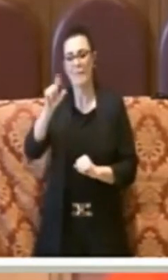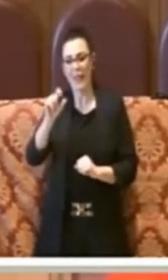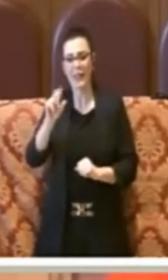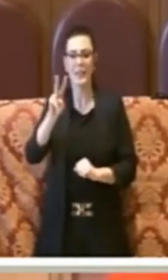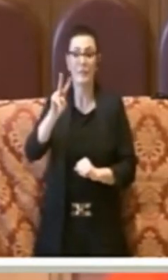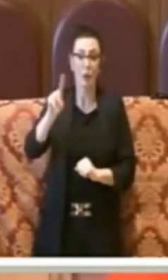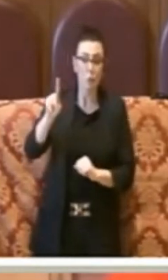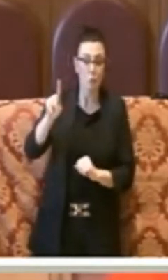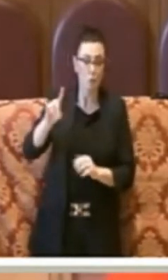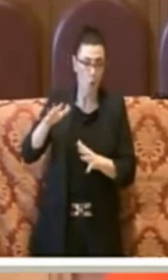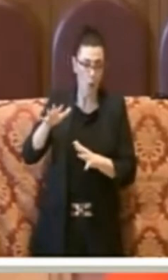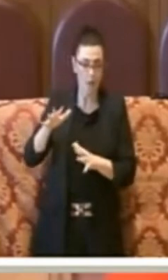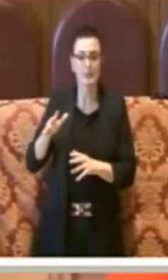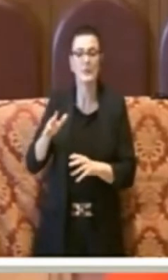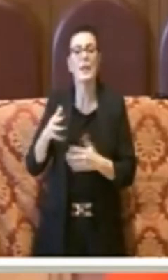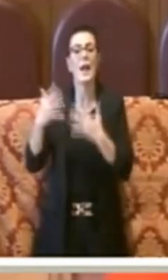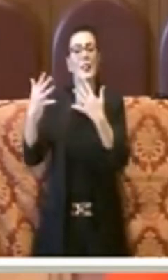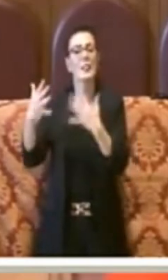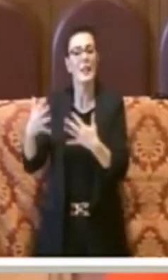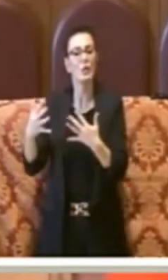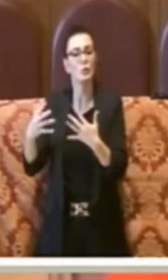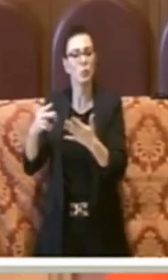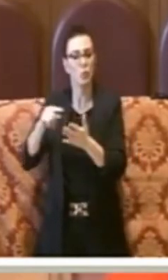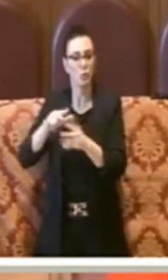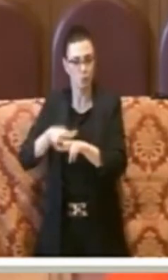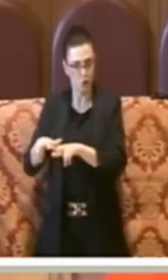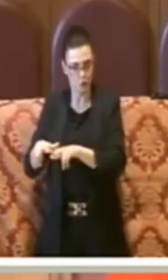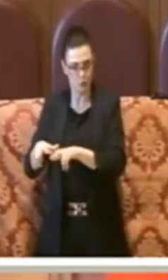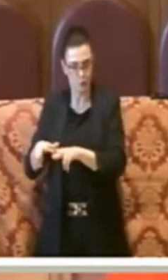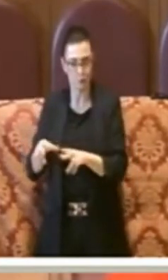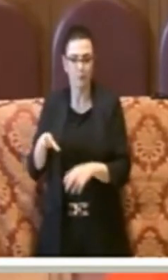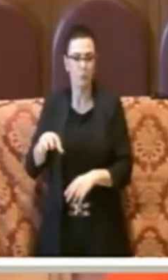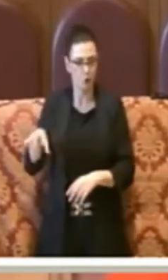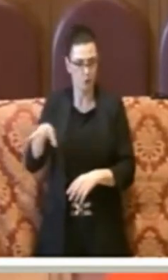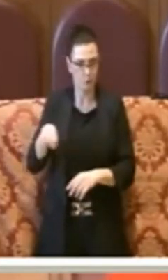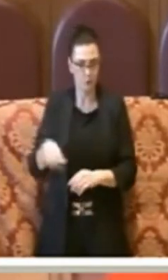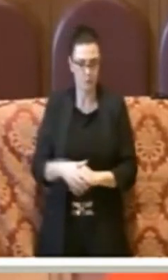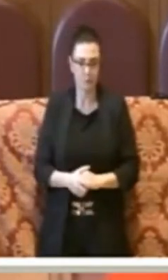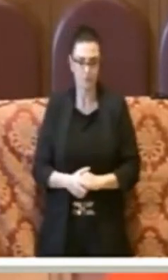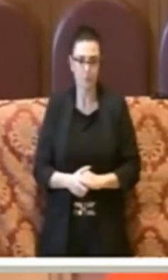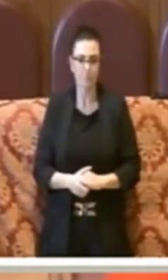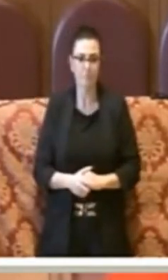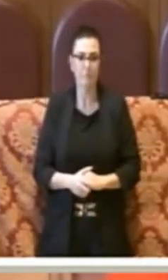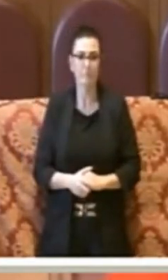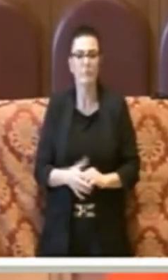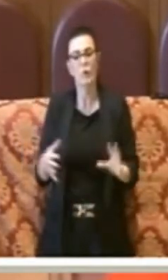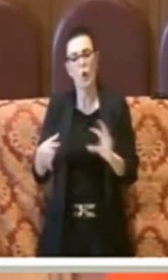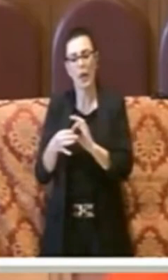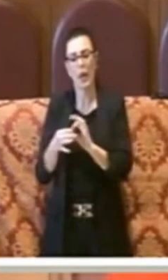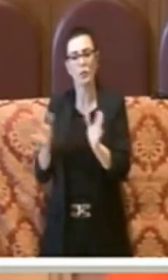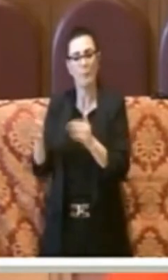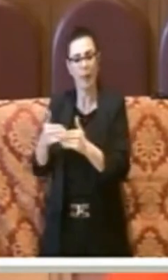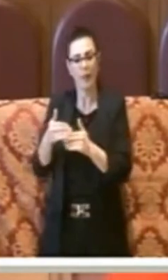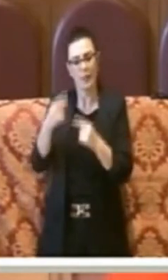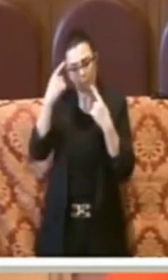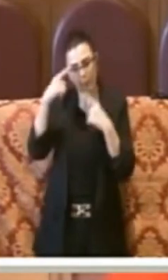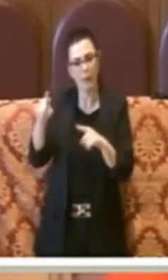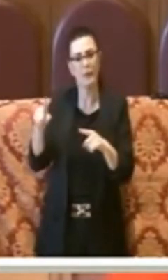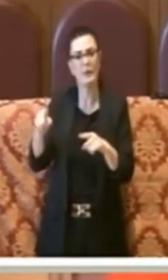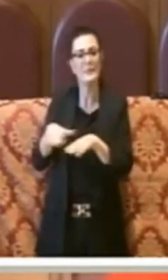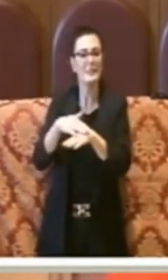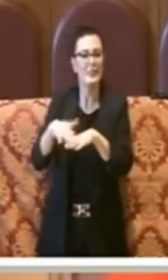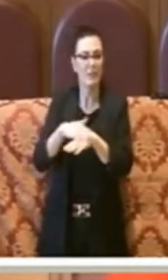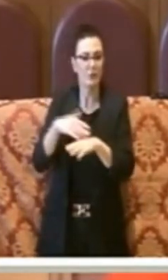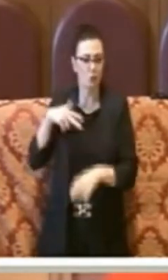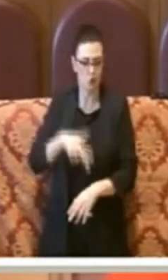per il decimo sulla parte dedicata ai servizi sociali per i municipi. Quindi